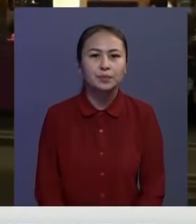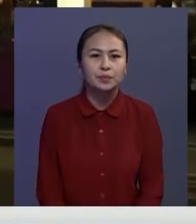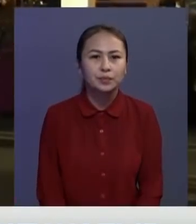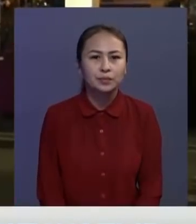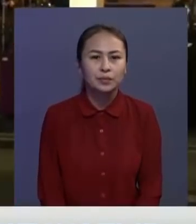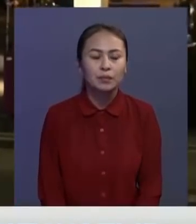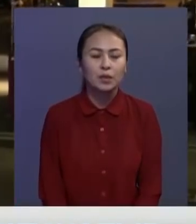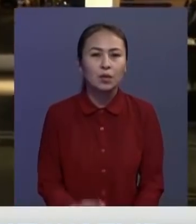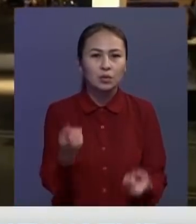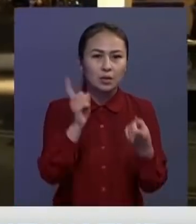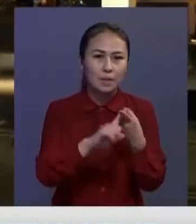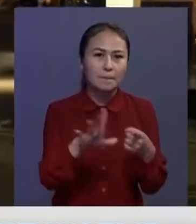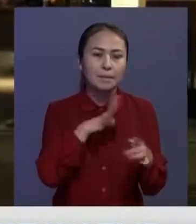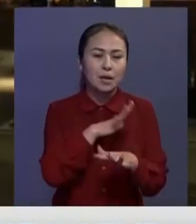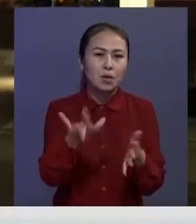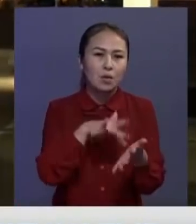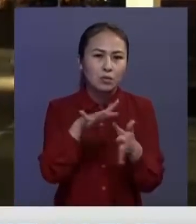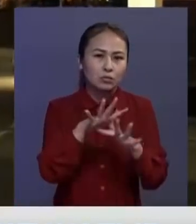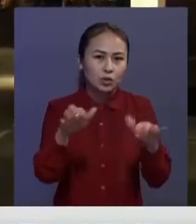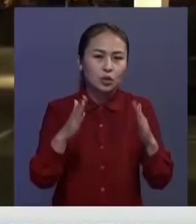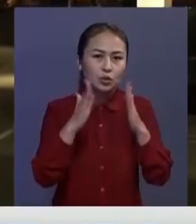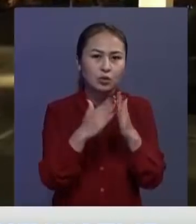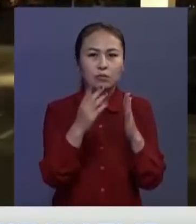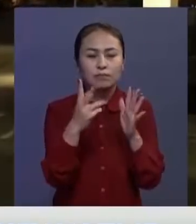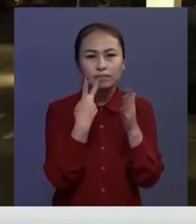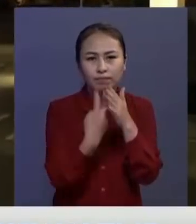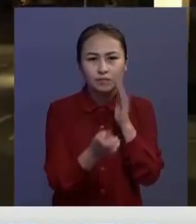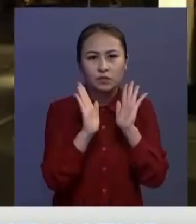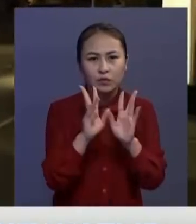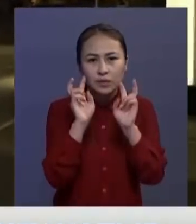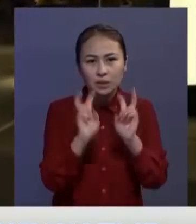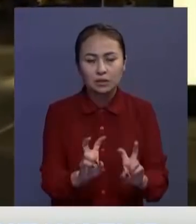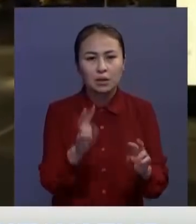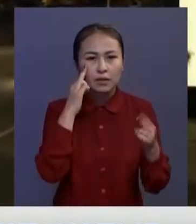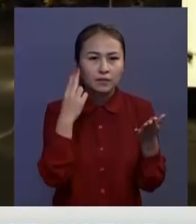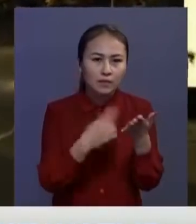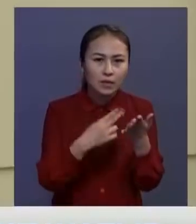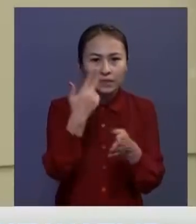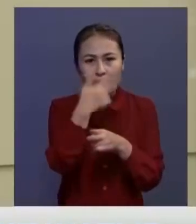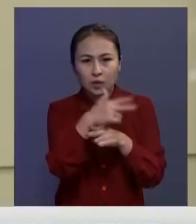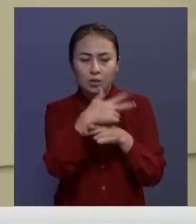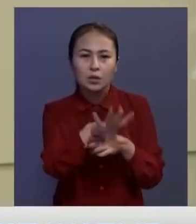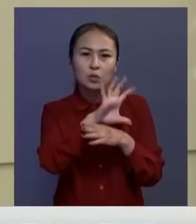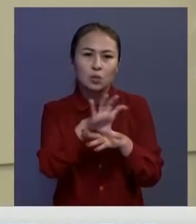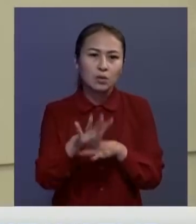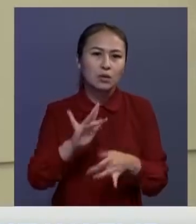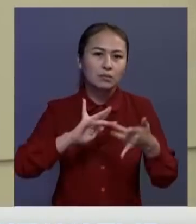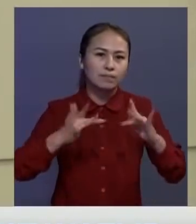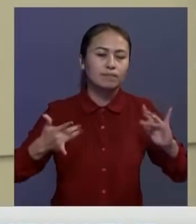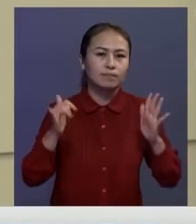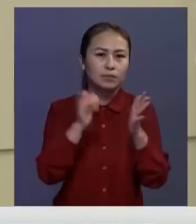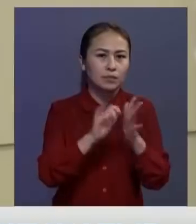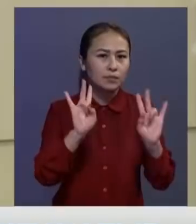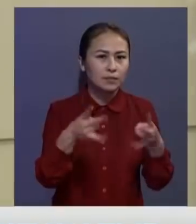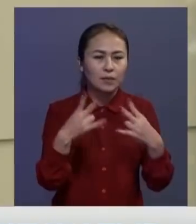Құсыған байланысты бейлік қала тұрғындарын үйден шықпауға шақырып, көгерлерден оқиға орнында түсірілген фидеомен сүретті әліметтік желге